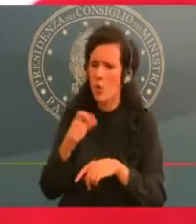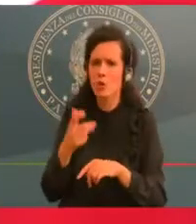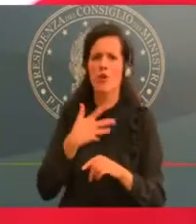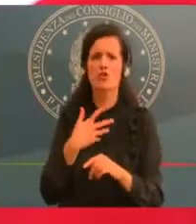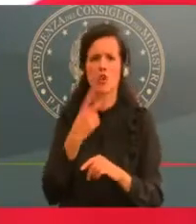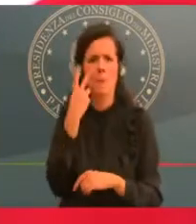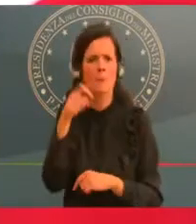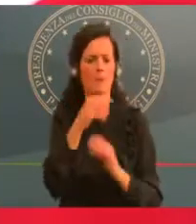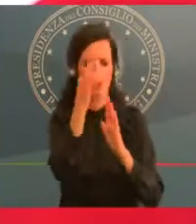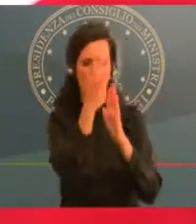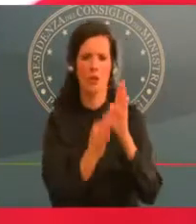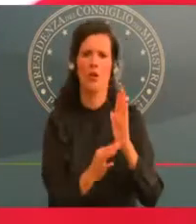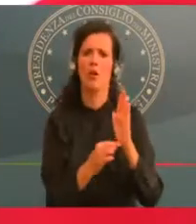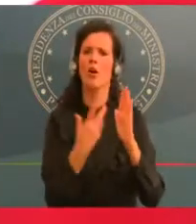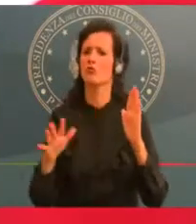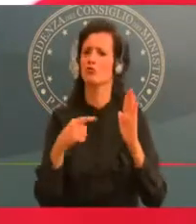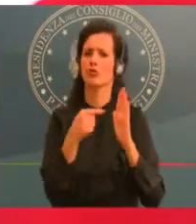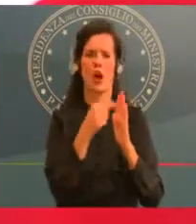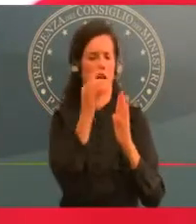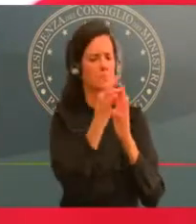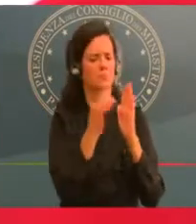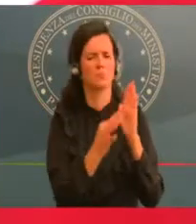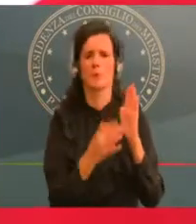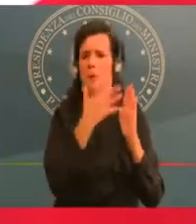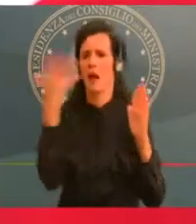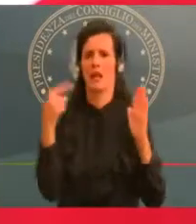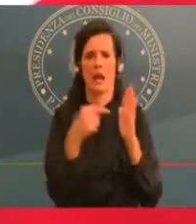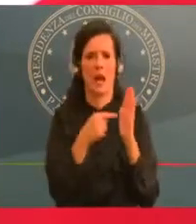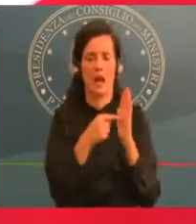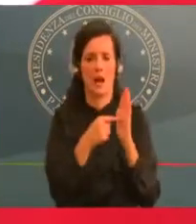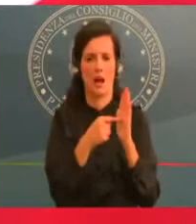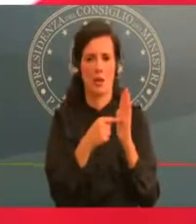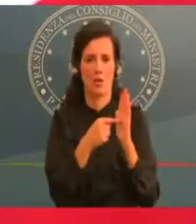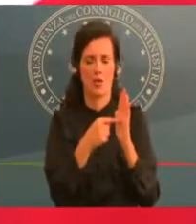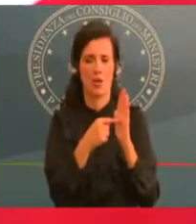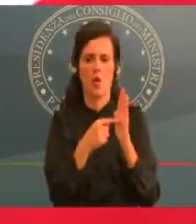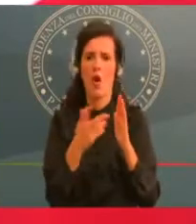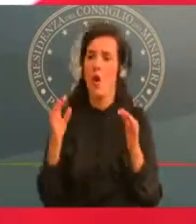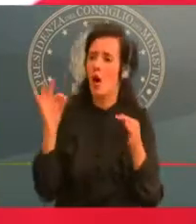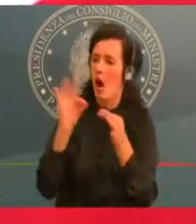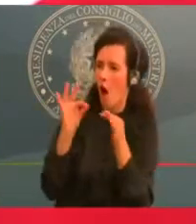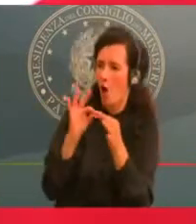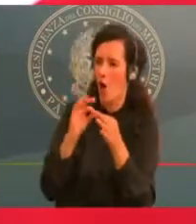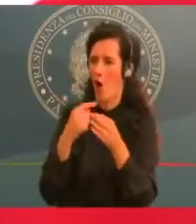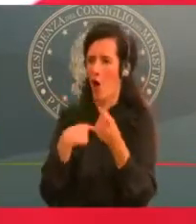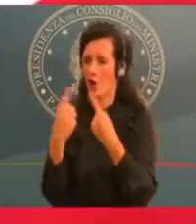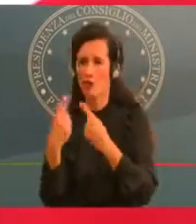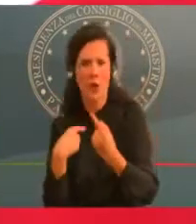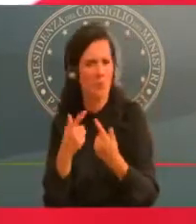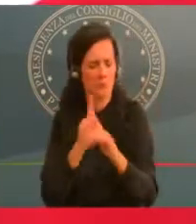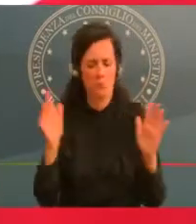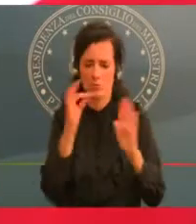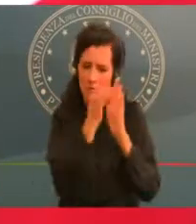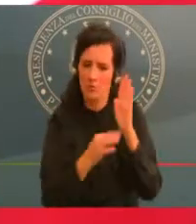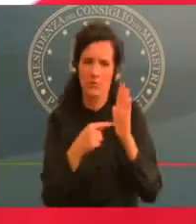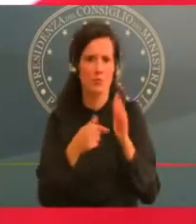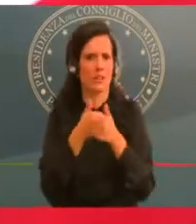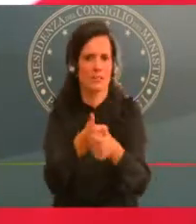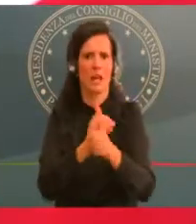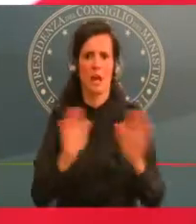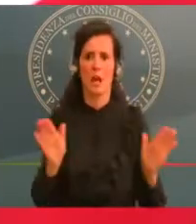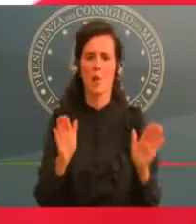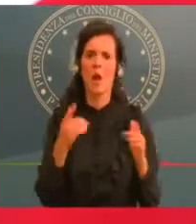E stiamo parlando di cose serie. Non è possibile mettersi a negoziare e a contrattare sulla pelle dei